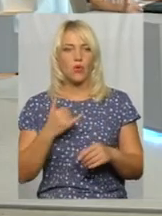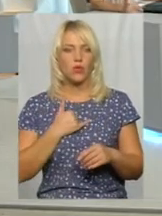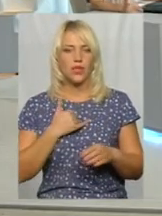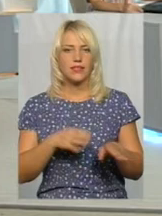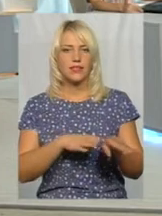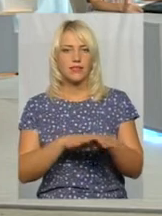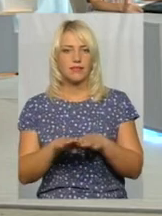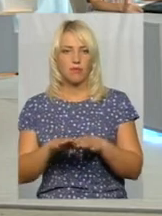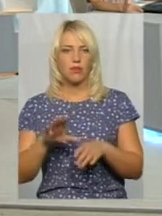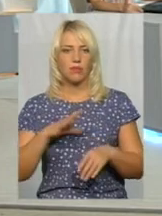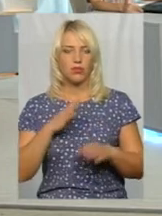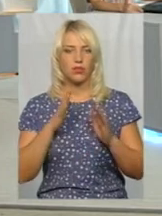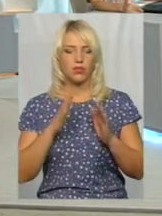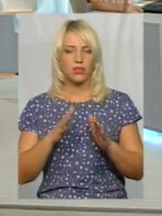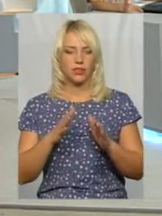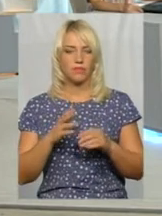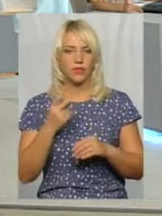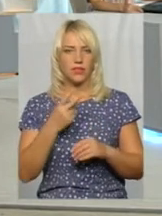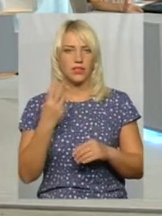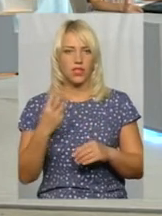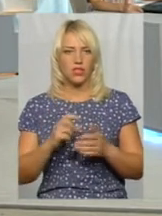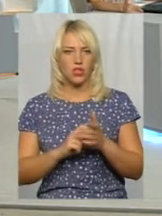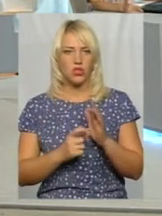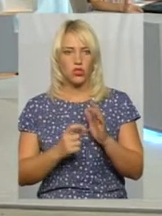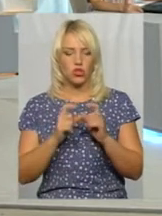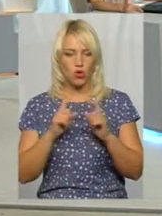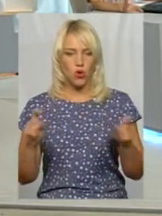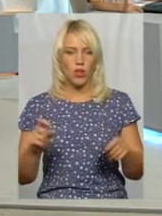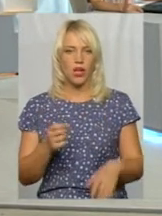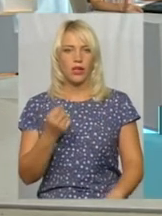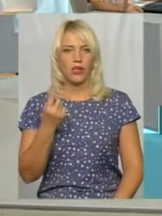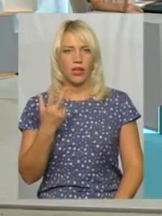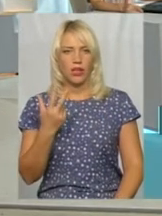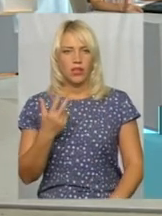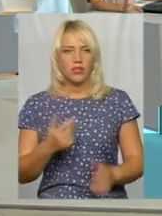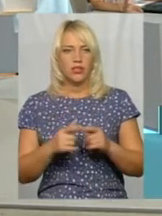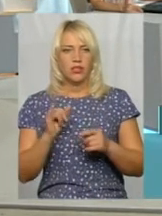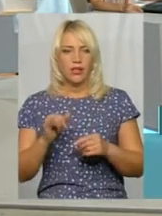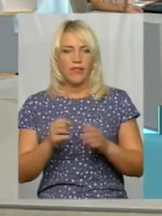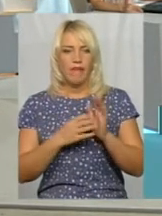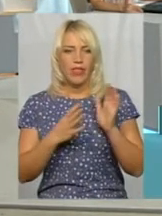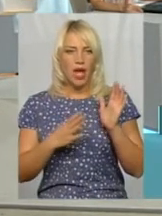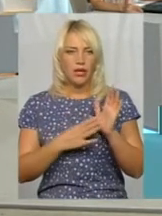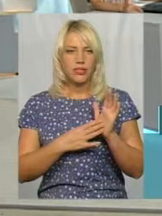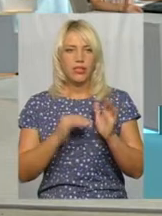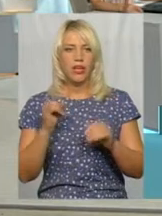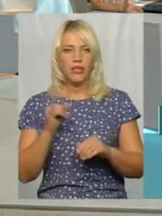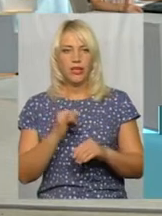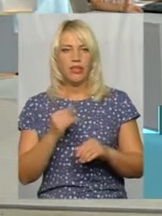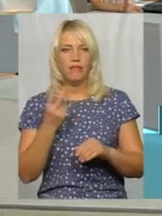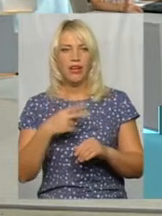стабільно мала кількість дітей у 23-тій школі, 13-тій трошки зросло, 19-тій і